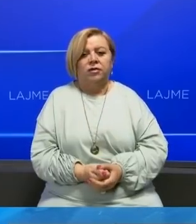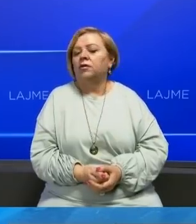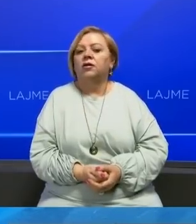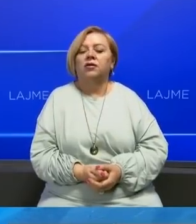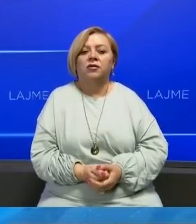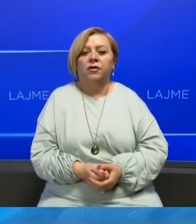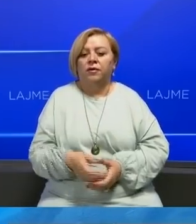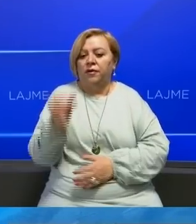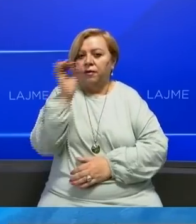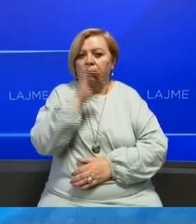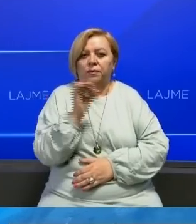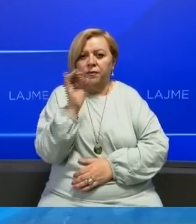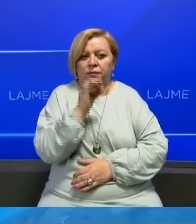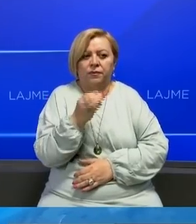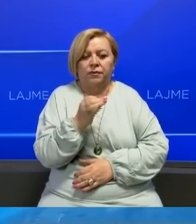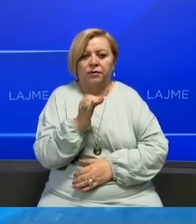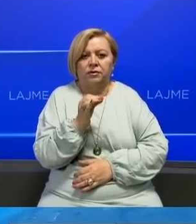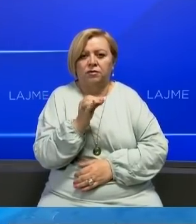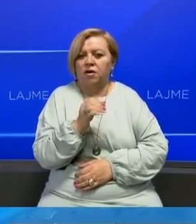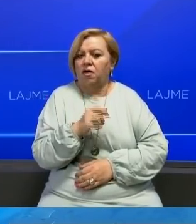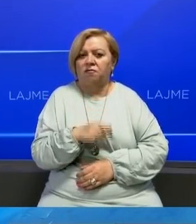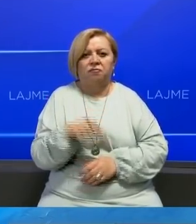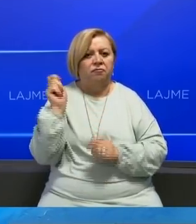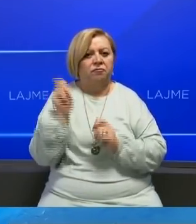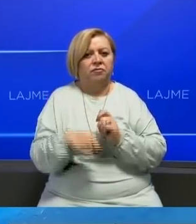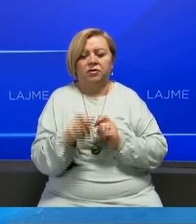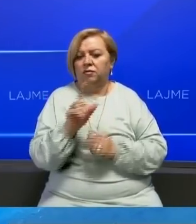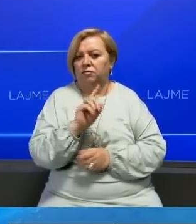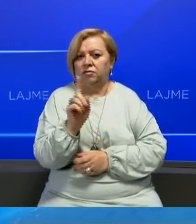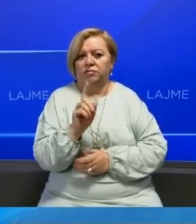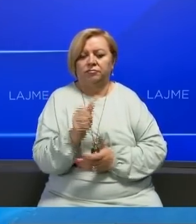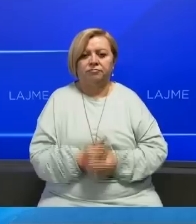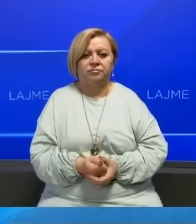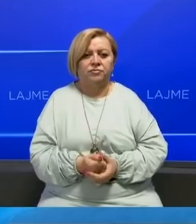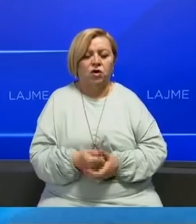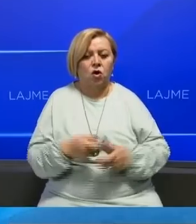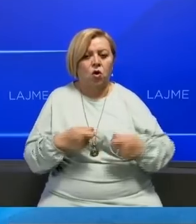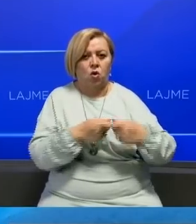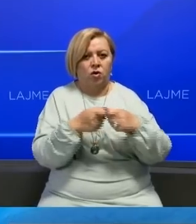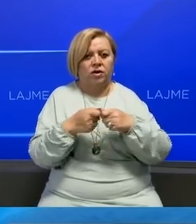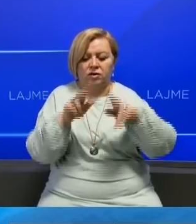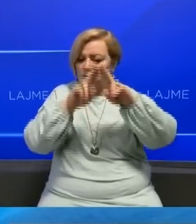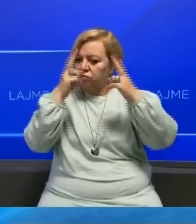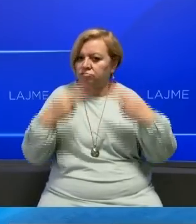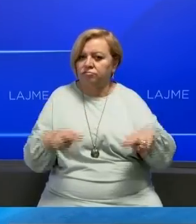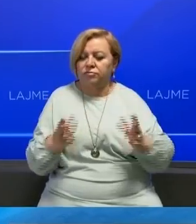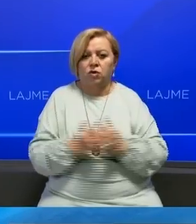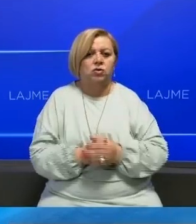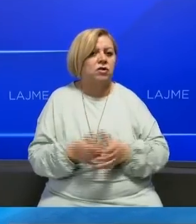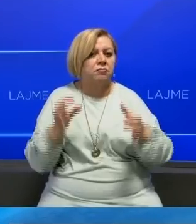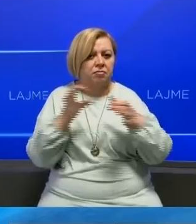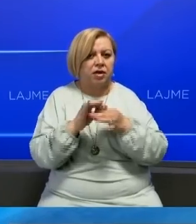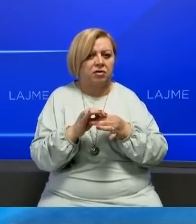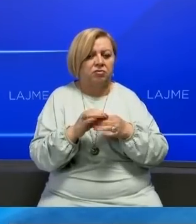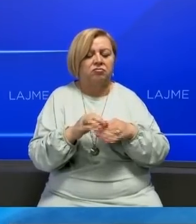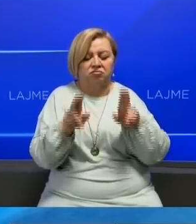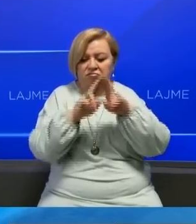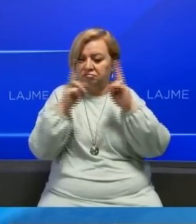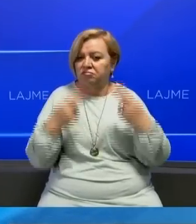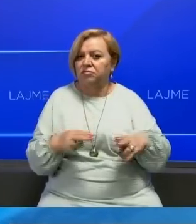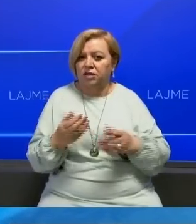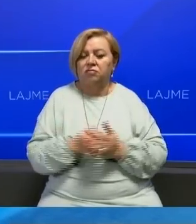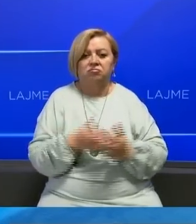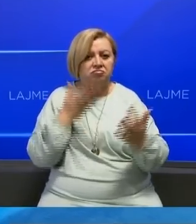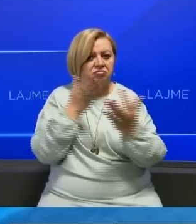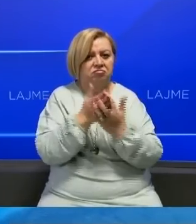kësë, dhe asë një herë nuk ka pas, asë një vrejtje nga organizatët në dërgëntare ose nga partnerë në dërgëntare lidhur me